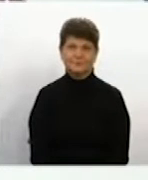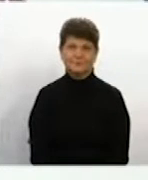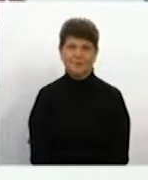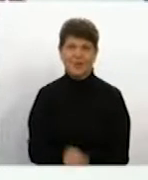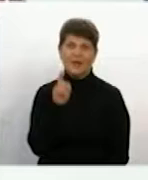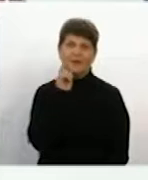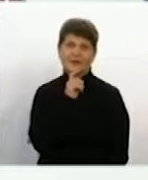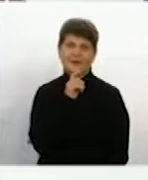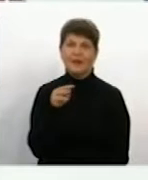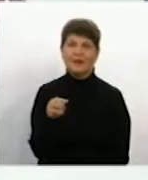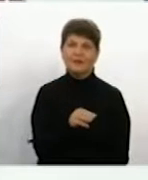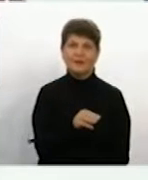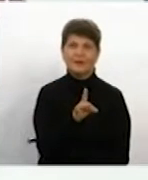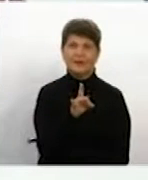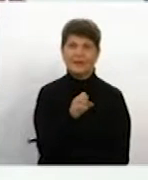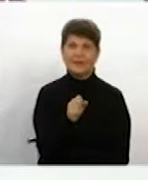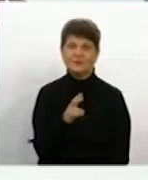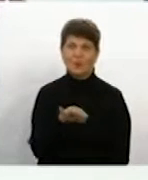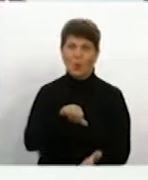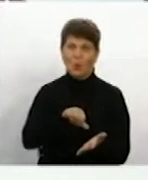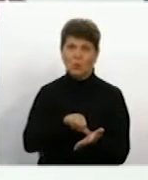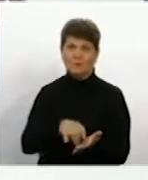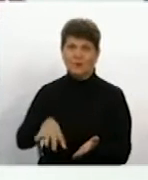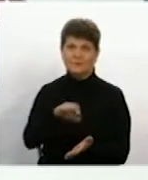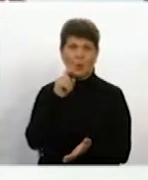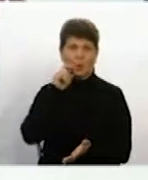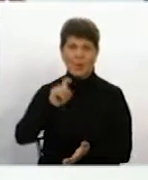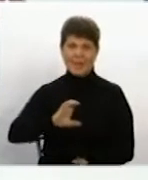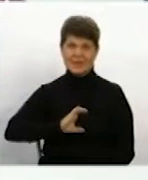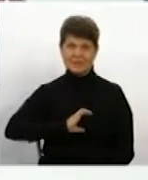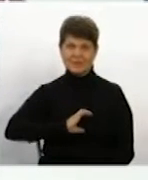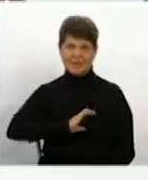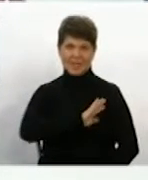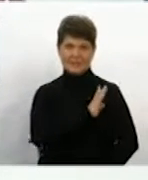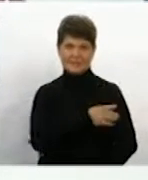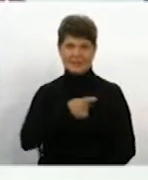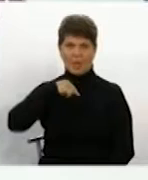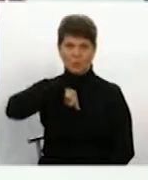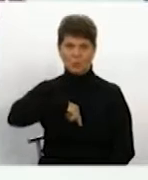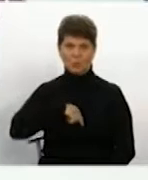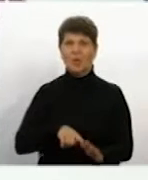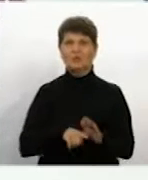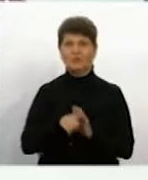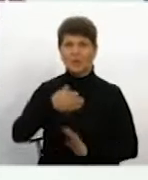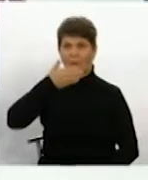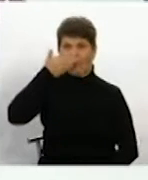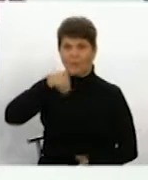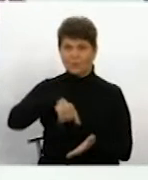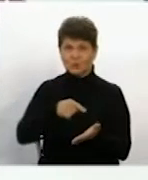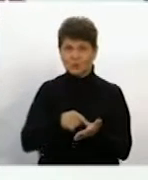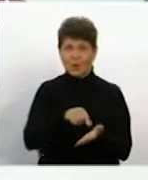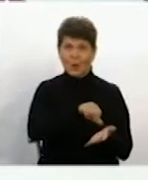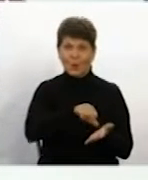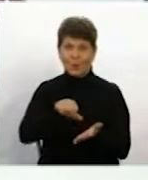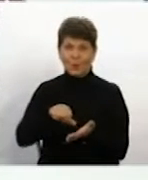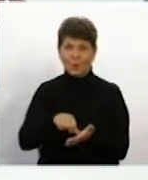Вінничанка Татьяна Красновацька – учасниця всеукраїнської спартакяди «Сила духу», що стартувала в Ужгороді. Участь у ній